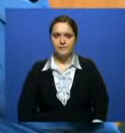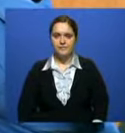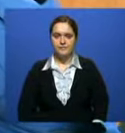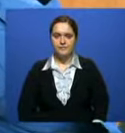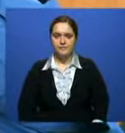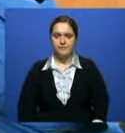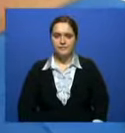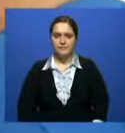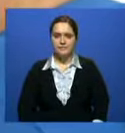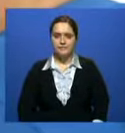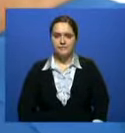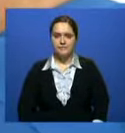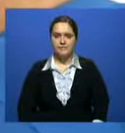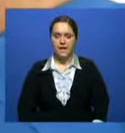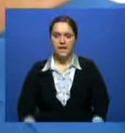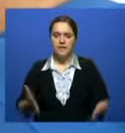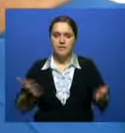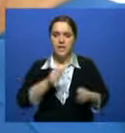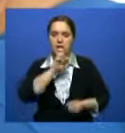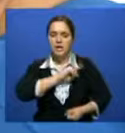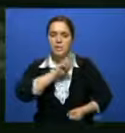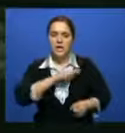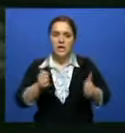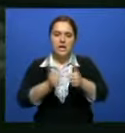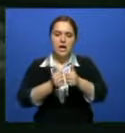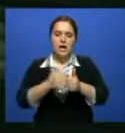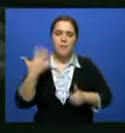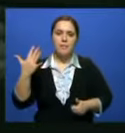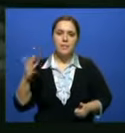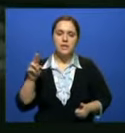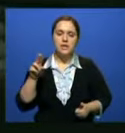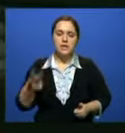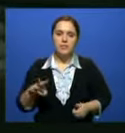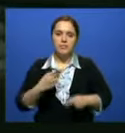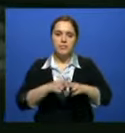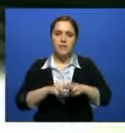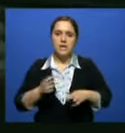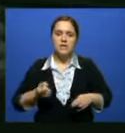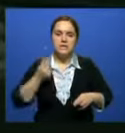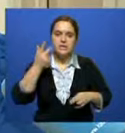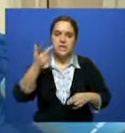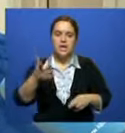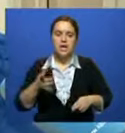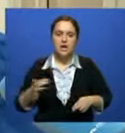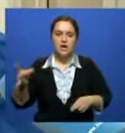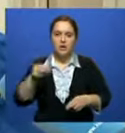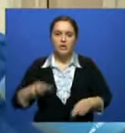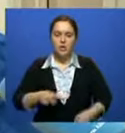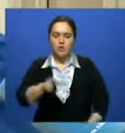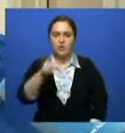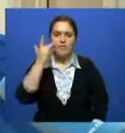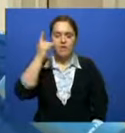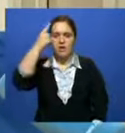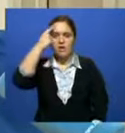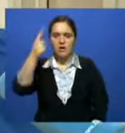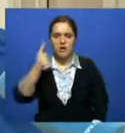Принимайте вызов. Спасатели работают в радиусе 50 километров, охватывают несколько районных дорог. Поступает сигнал с